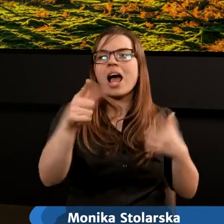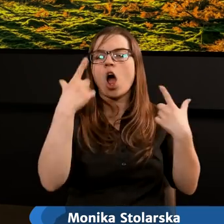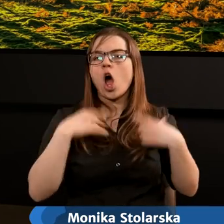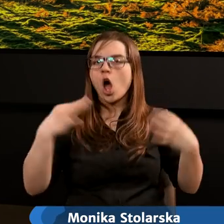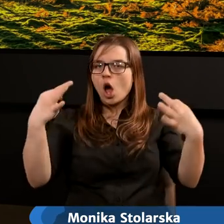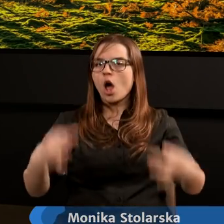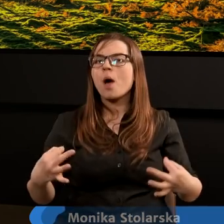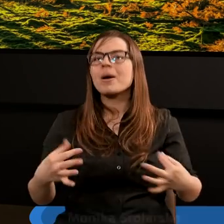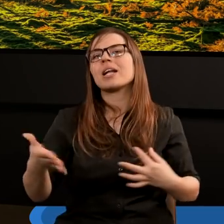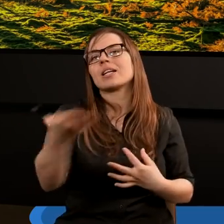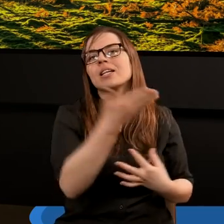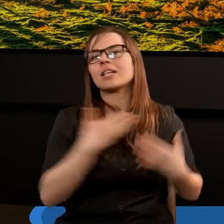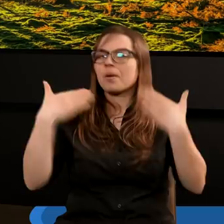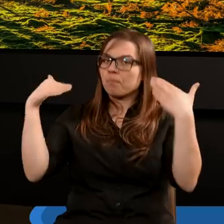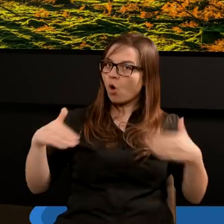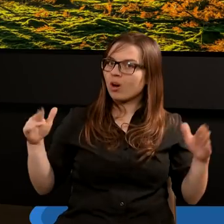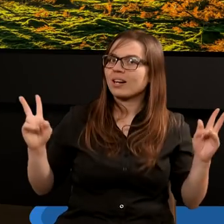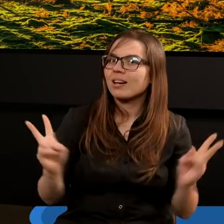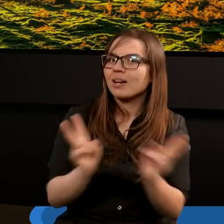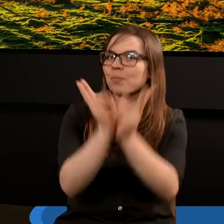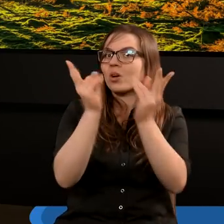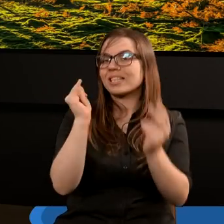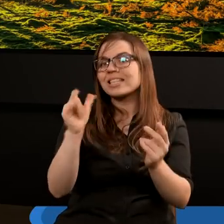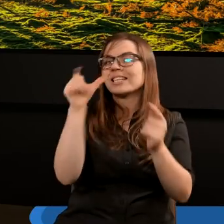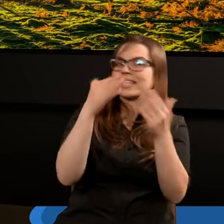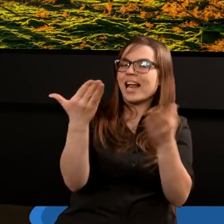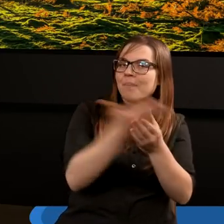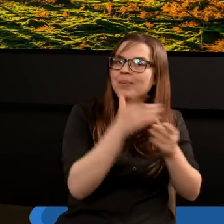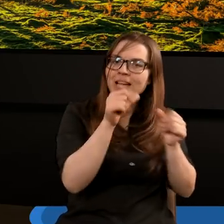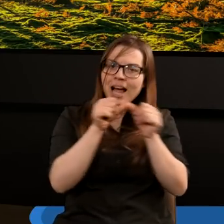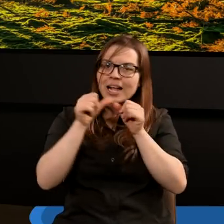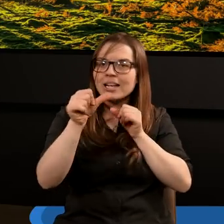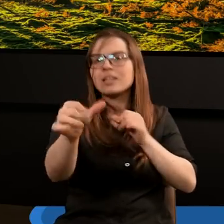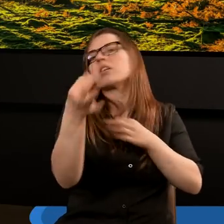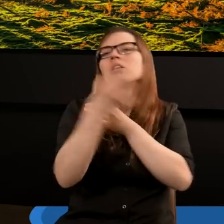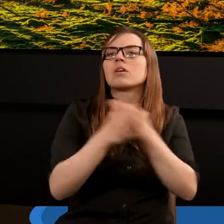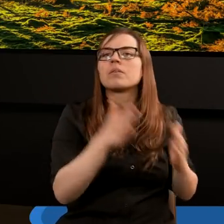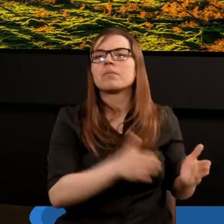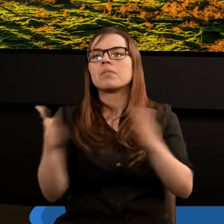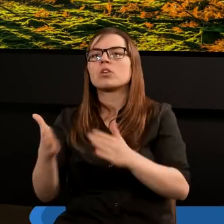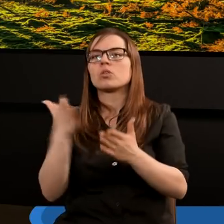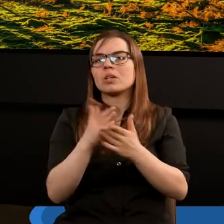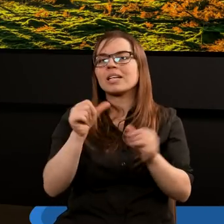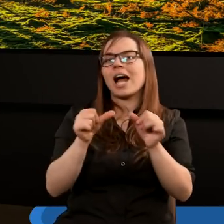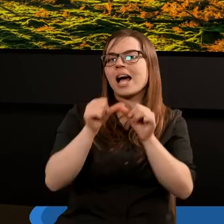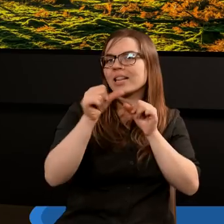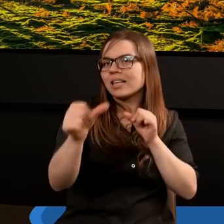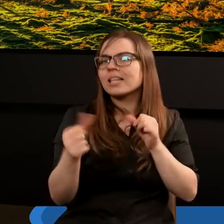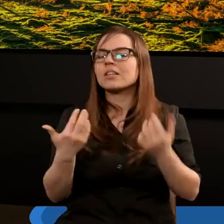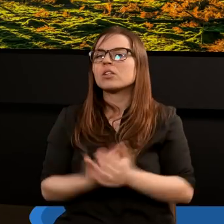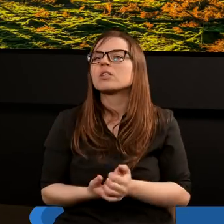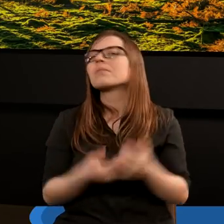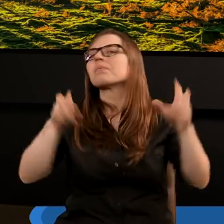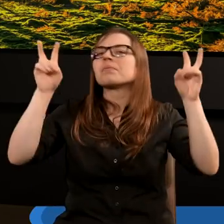za Waszą obecność. Dziękuję, że mogliśmy się spotkać i zapraszam na kolejne studium, które będzie miało miejsce już za